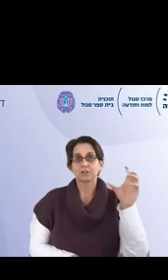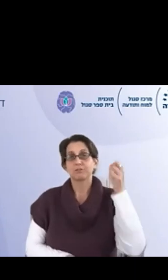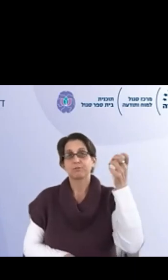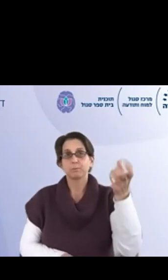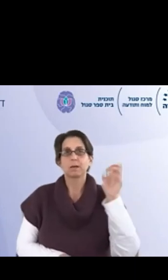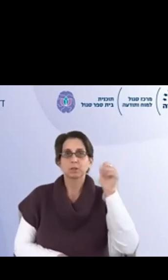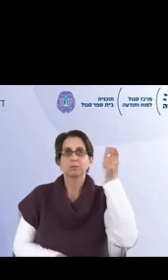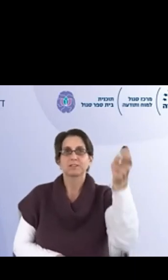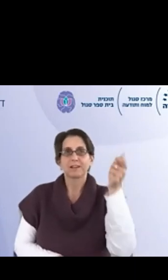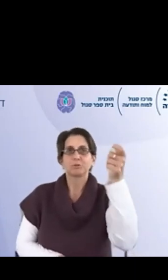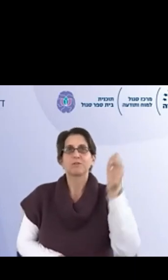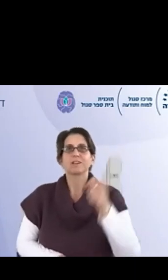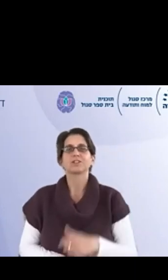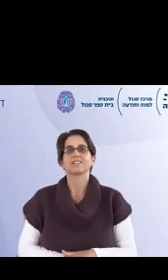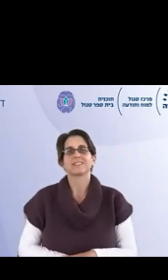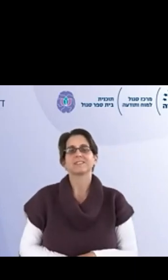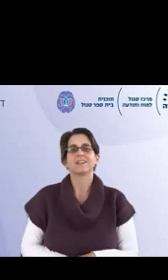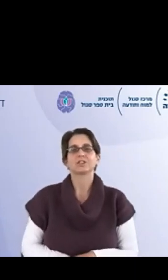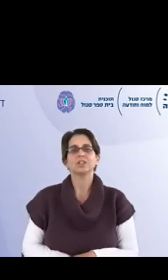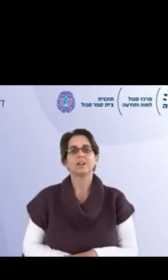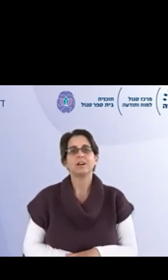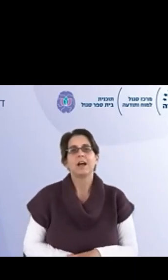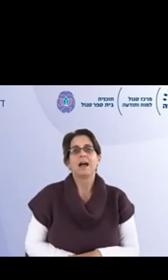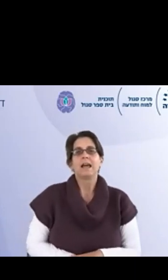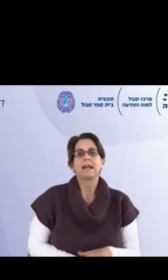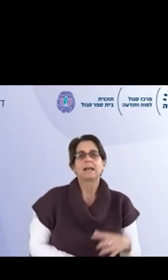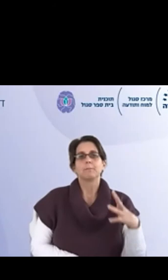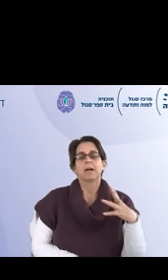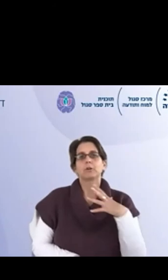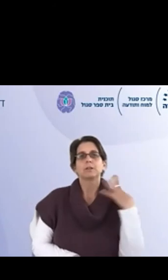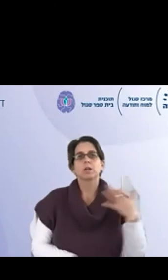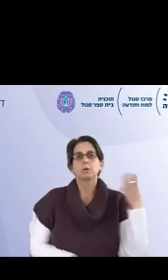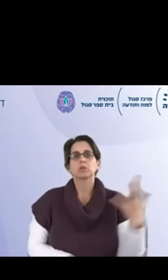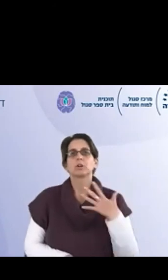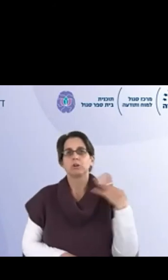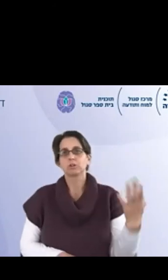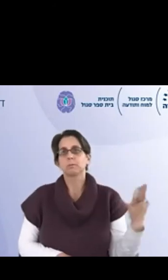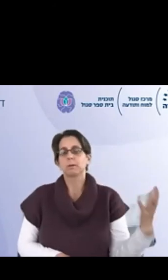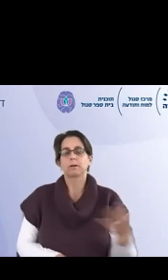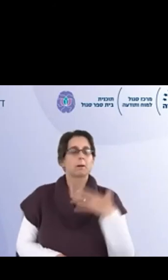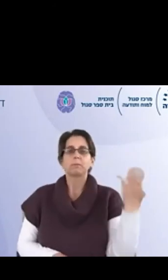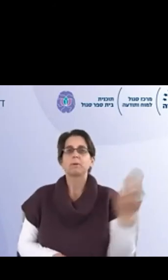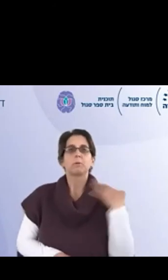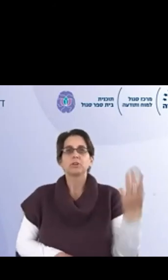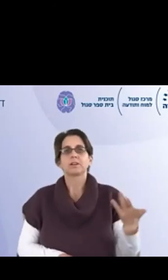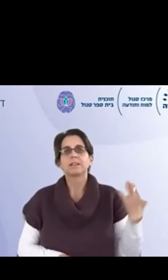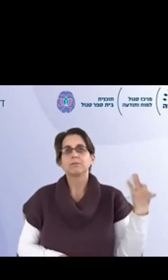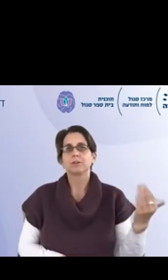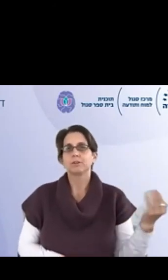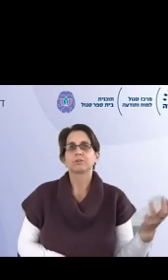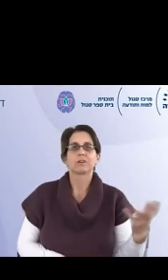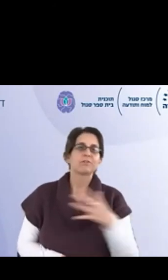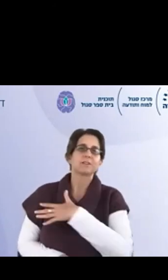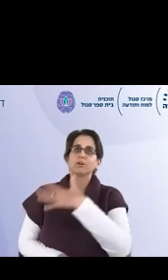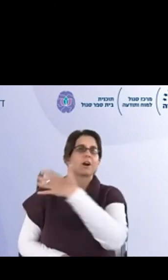השטח, אשרף במידה מסתם יצטן לנו כבר איזושהי הצפקטן על השטח, אנחנו יודעים שלמרות שתיאוריות הן הרבה פעמים מאוד אוטרקטיביות,